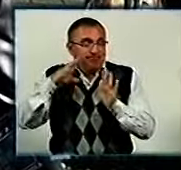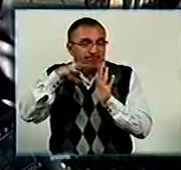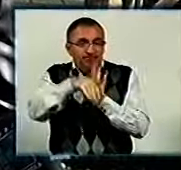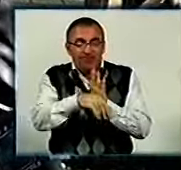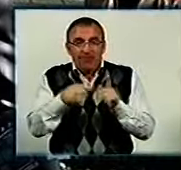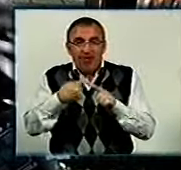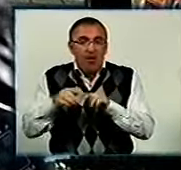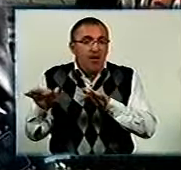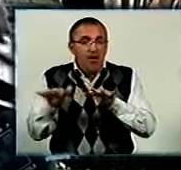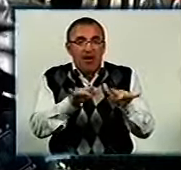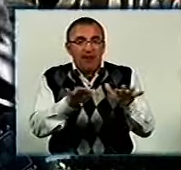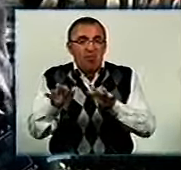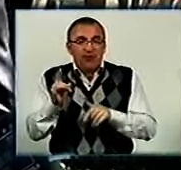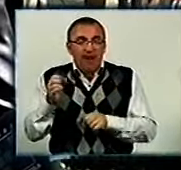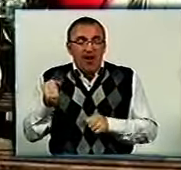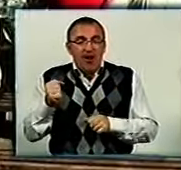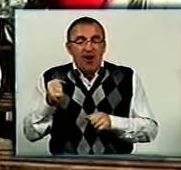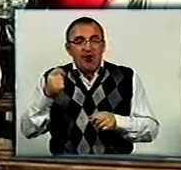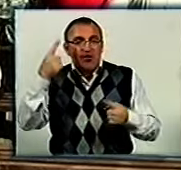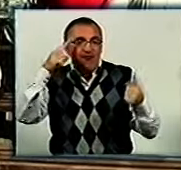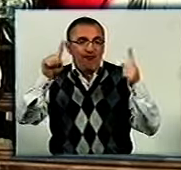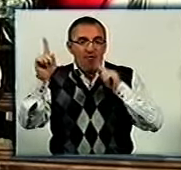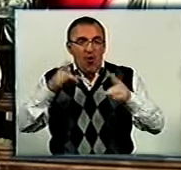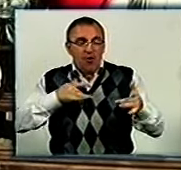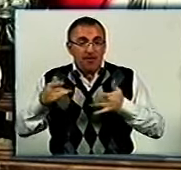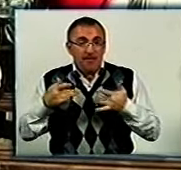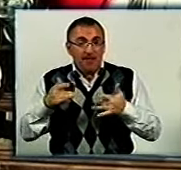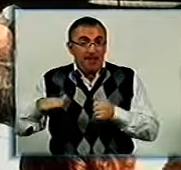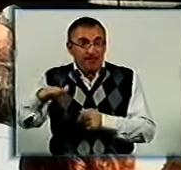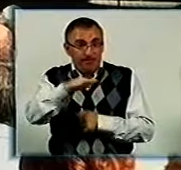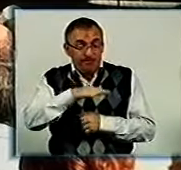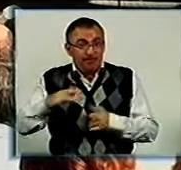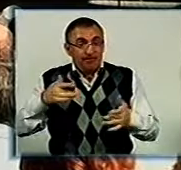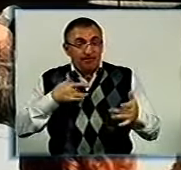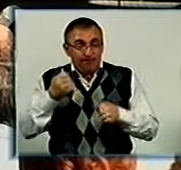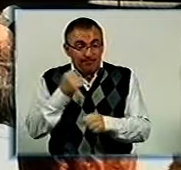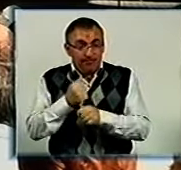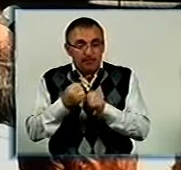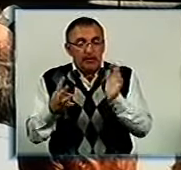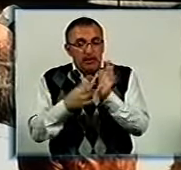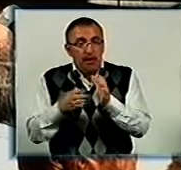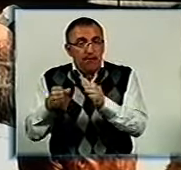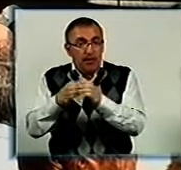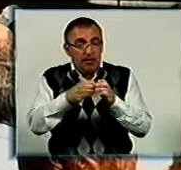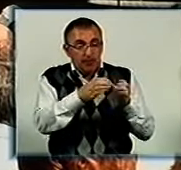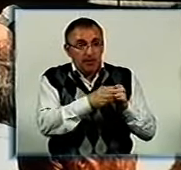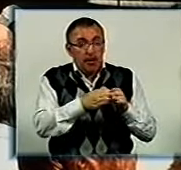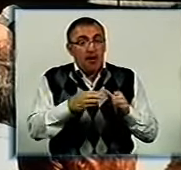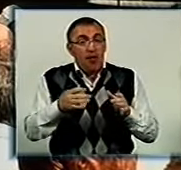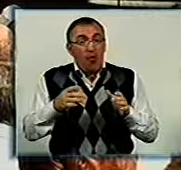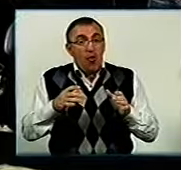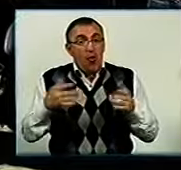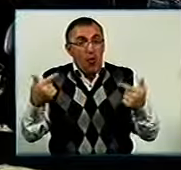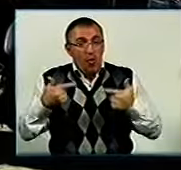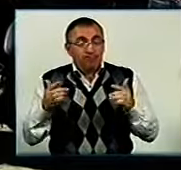атмосферу, такої атмосфери творчості. На території заповідника музею працювало 9 творчих локацій. Найбільше гостей зібралися